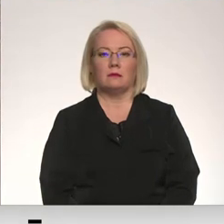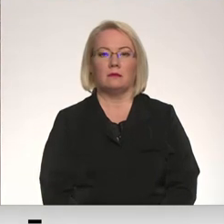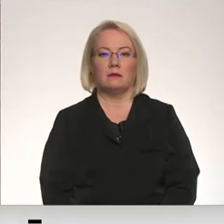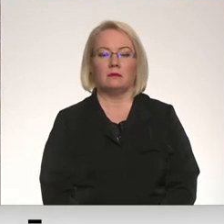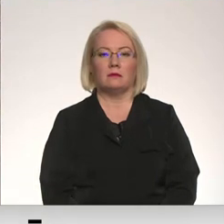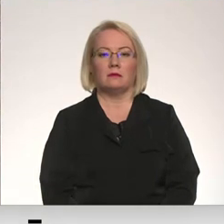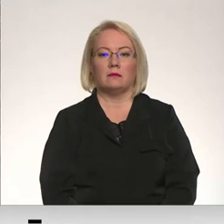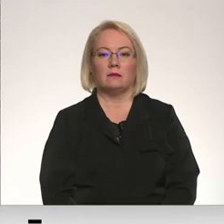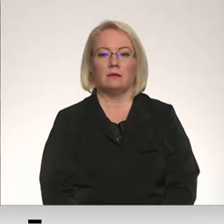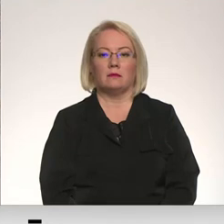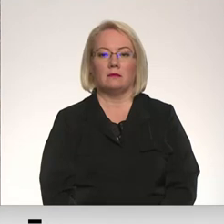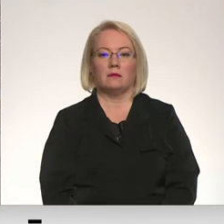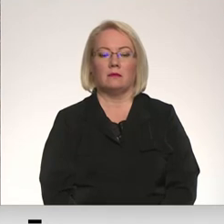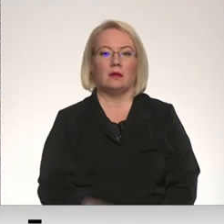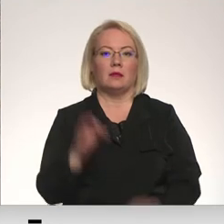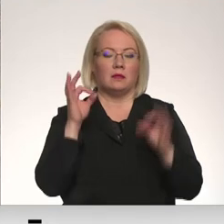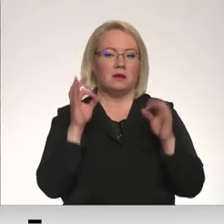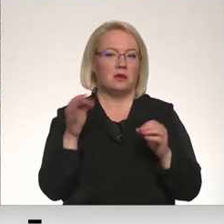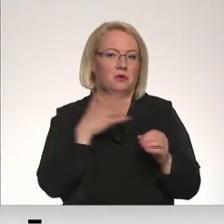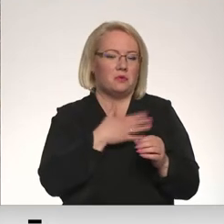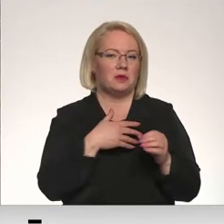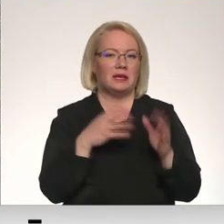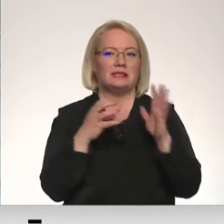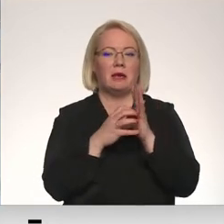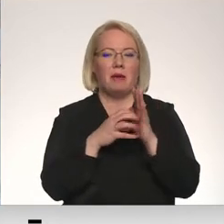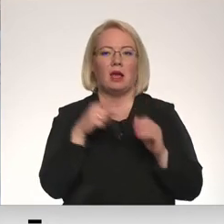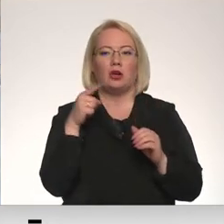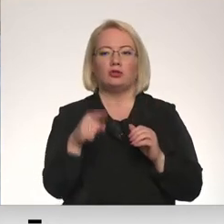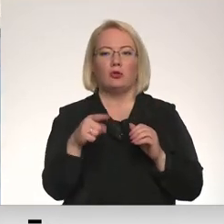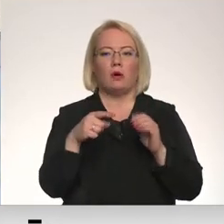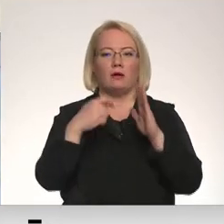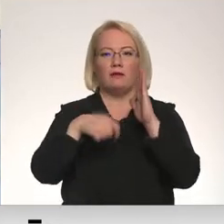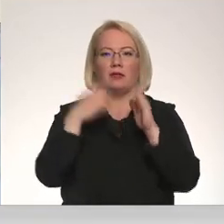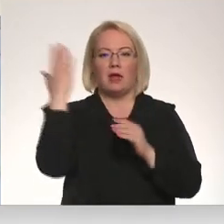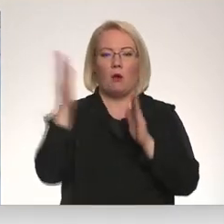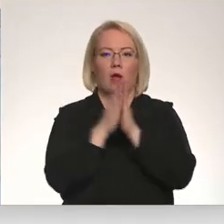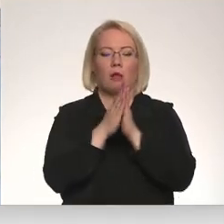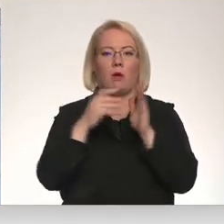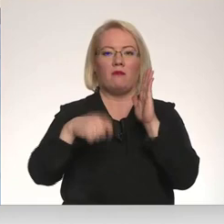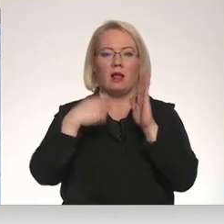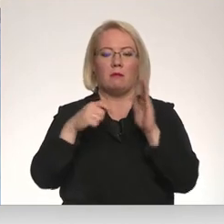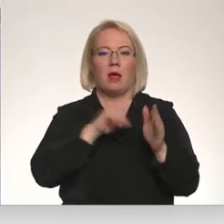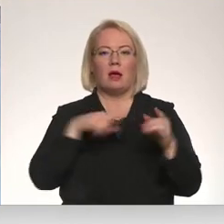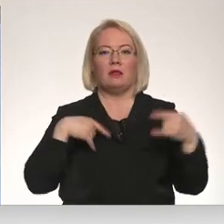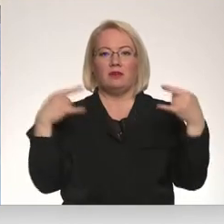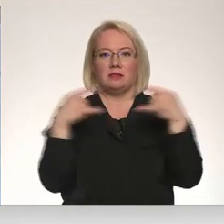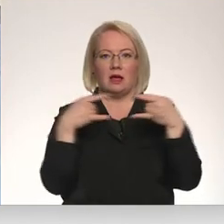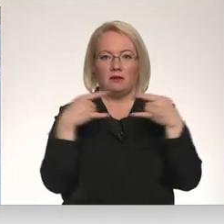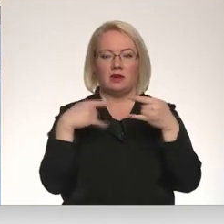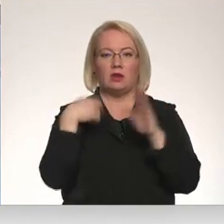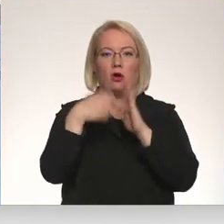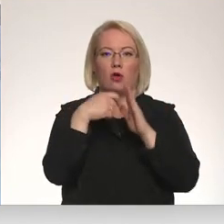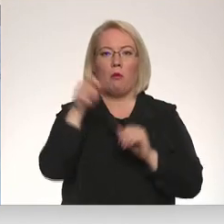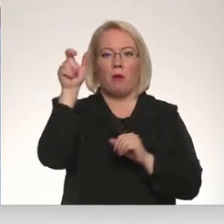Un taisinu zīmīgi. Tieši šo dielkalpojumu filmē Latvijas televīzija, un operātors, kurš